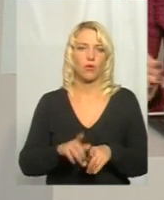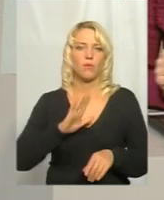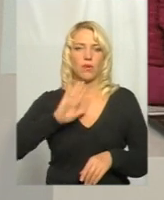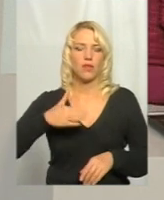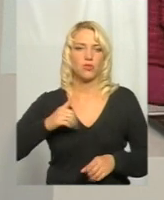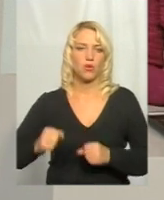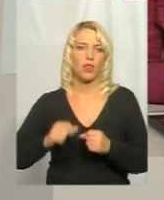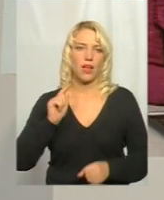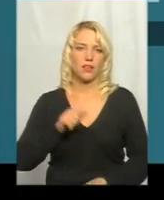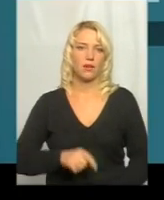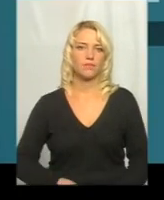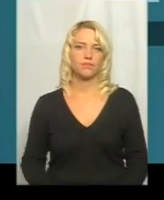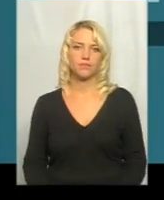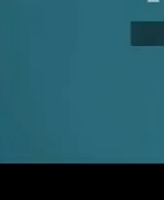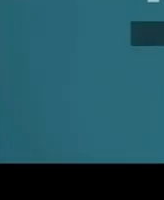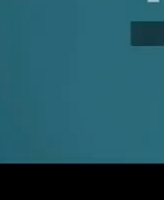Подивімося його сюжет.